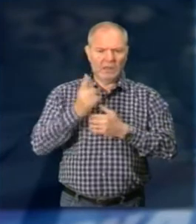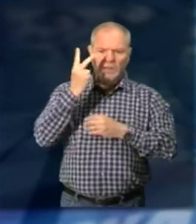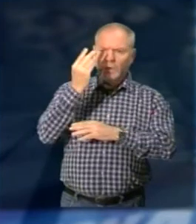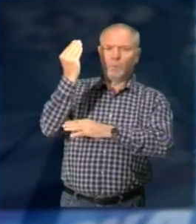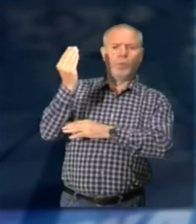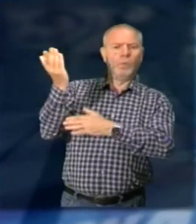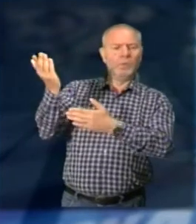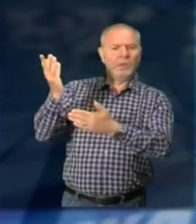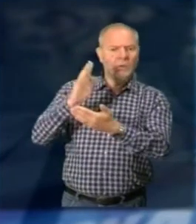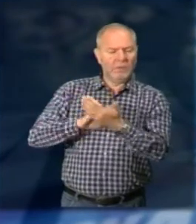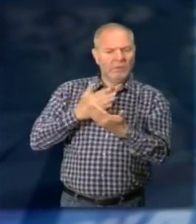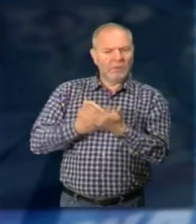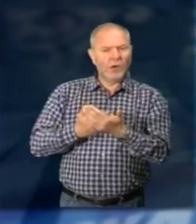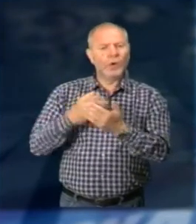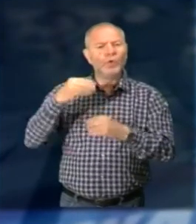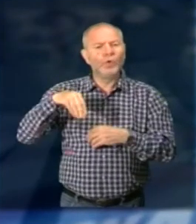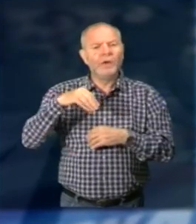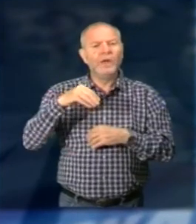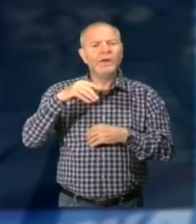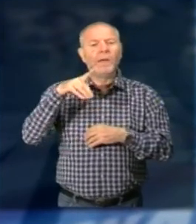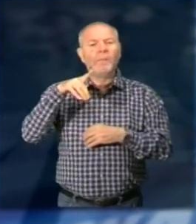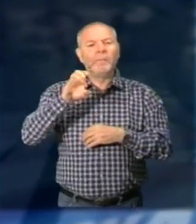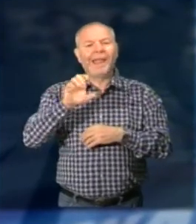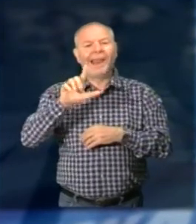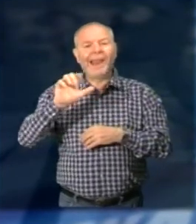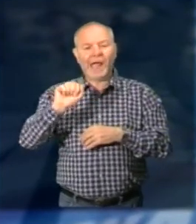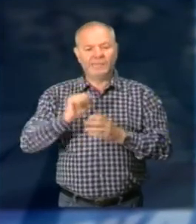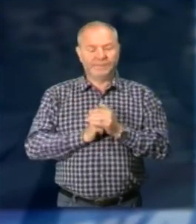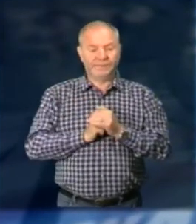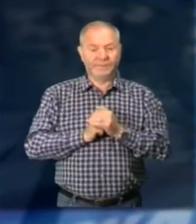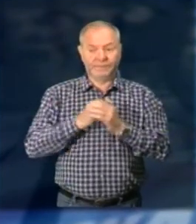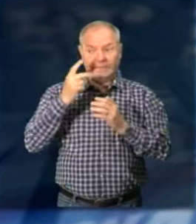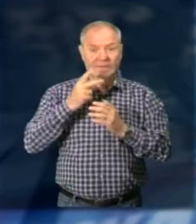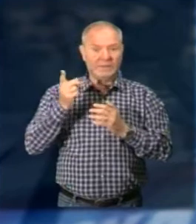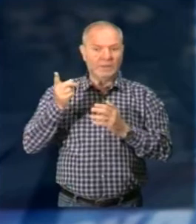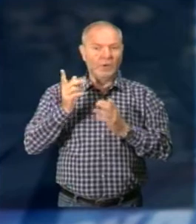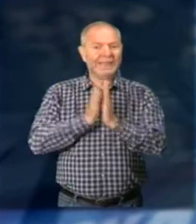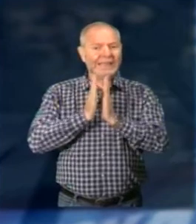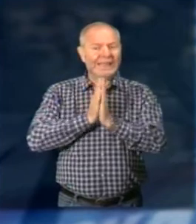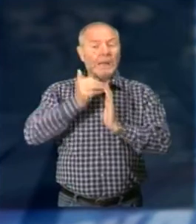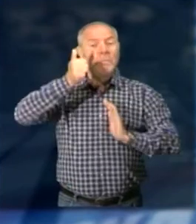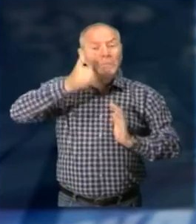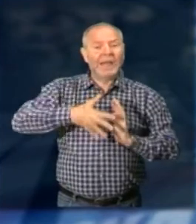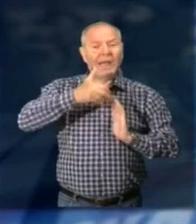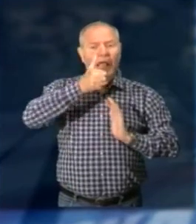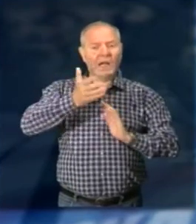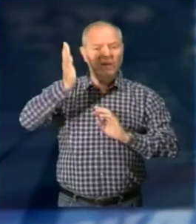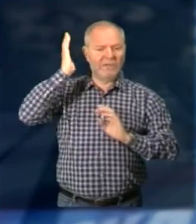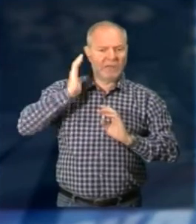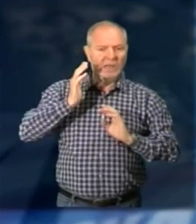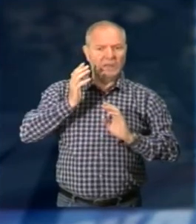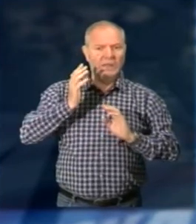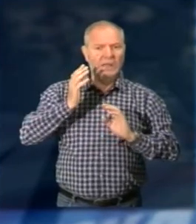di straordinario valore Però purtroppo i mille anni di queste chiese si avvertono tutti Lo possiamo vedere da queste impalcature che adesso tengono su